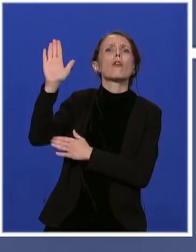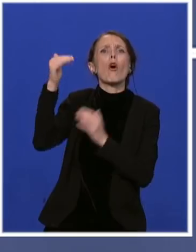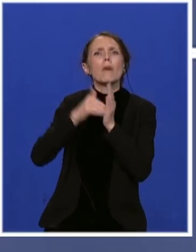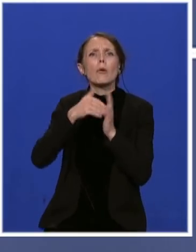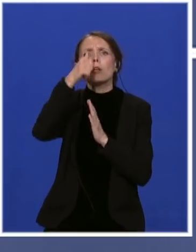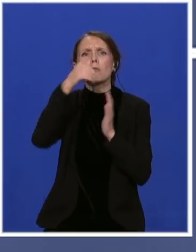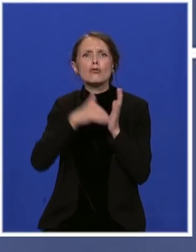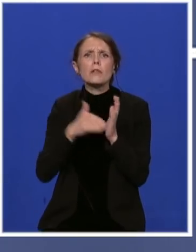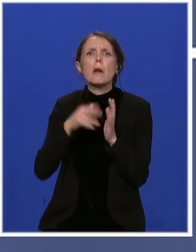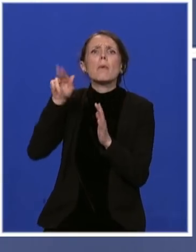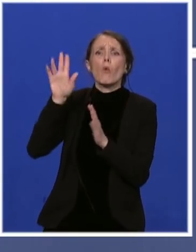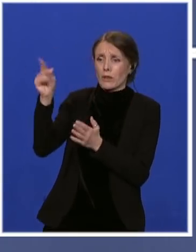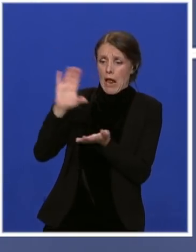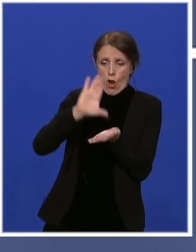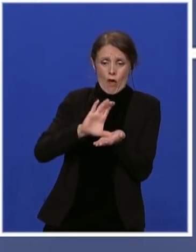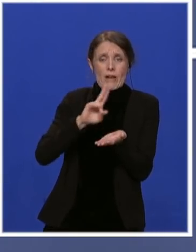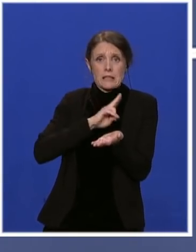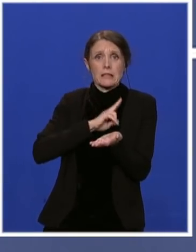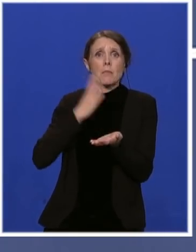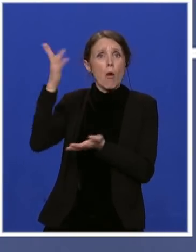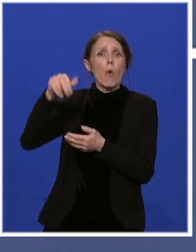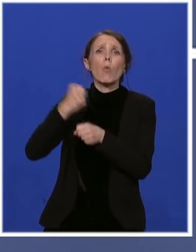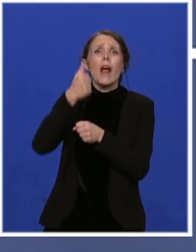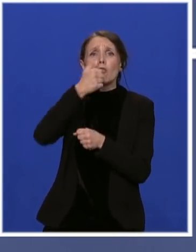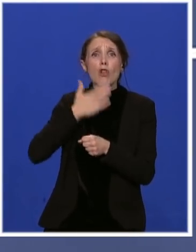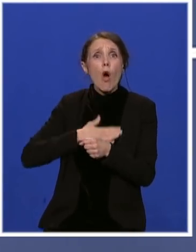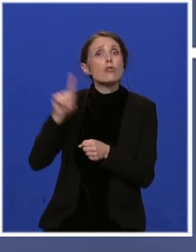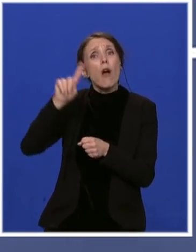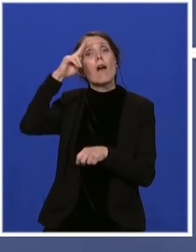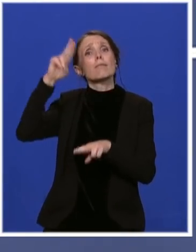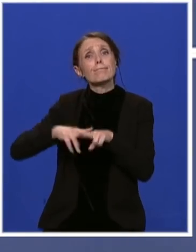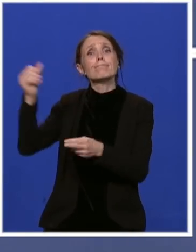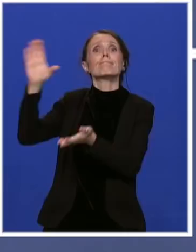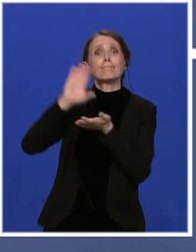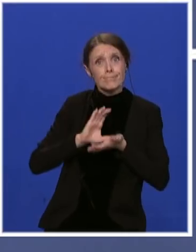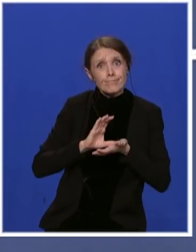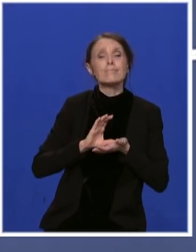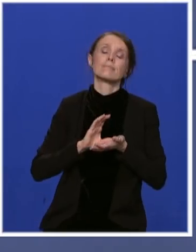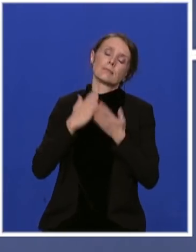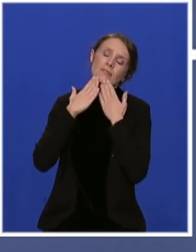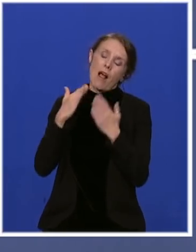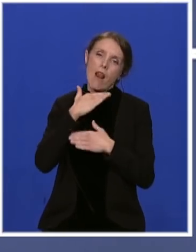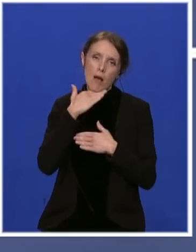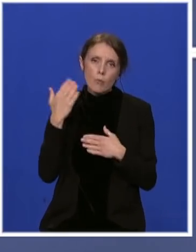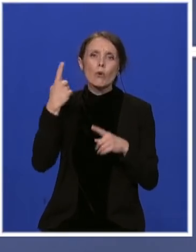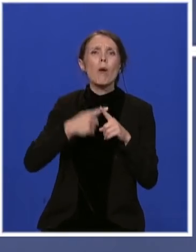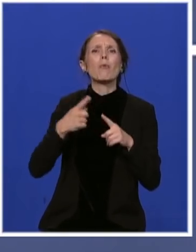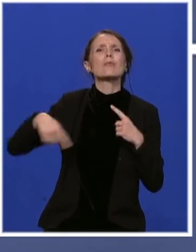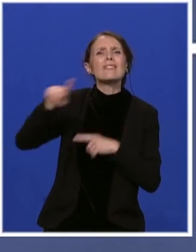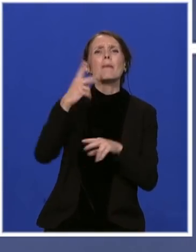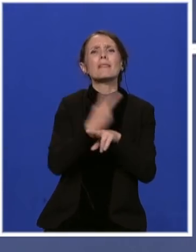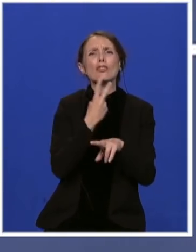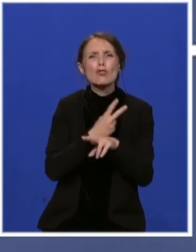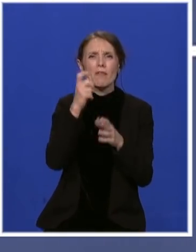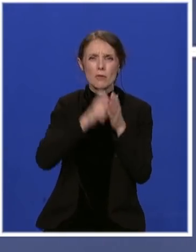tim novcem urade šta hoće i zato sam veoma, veoma zahvalan i hvala svim zemljama članicama, hvala